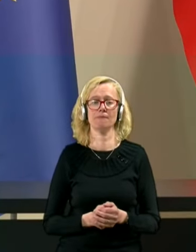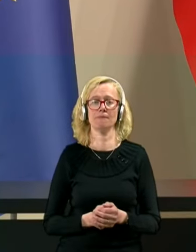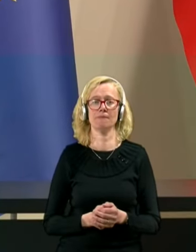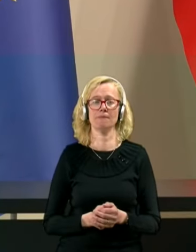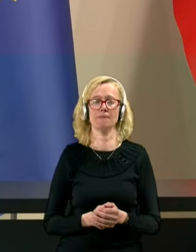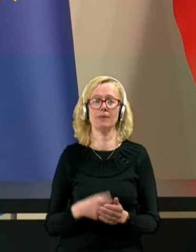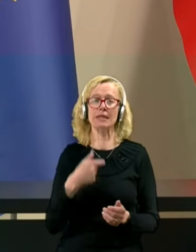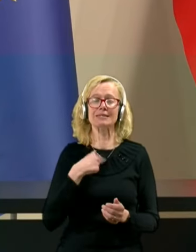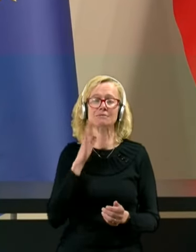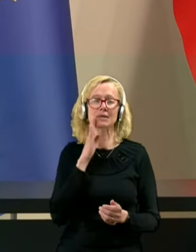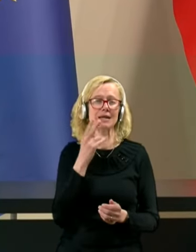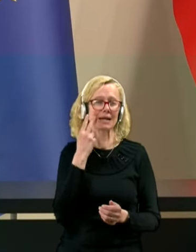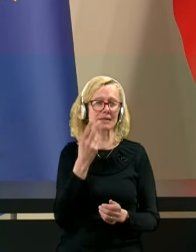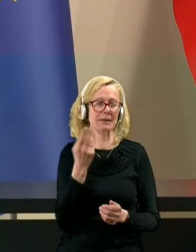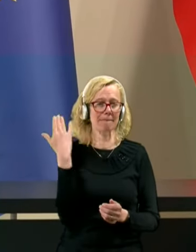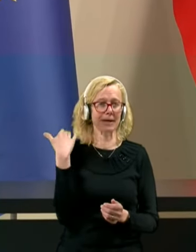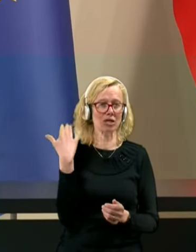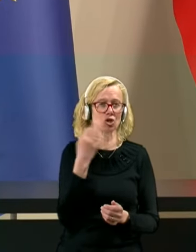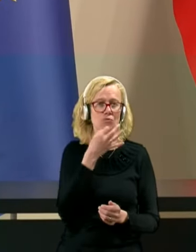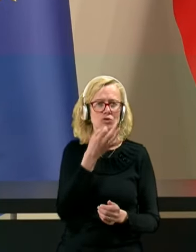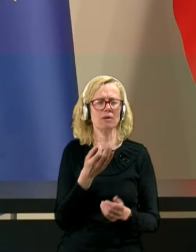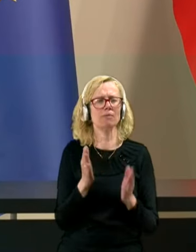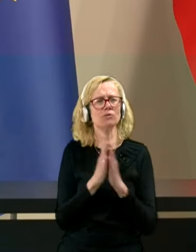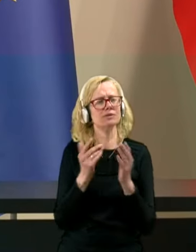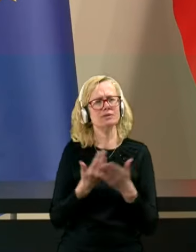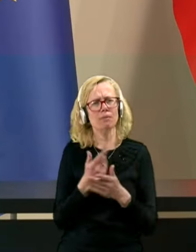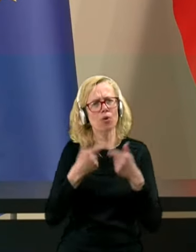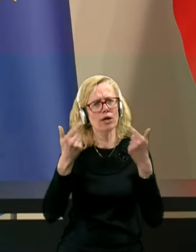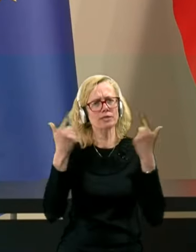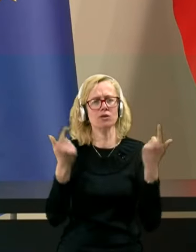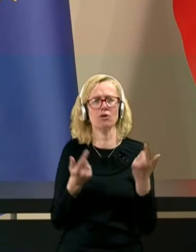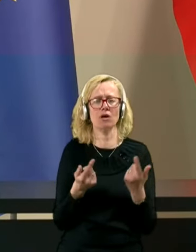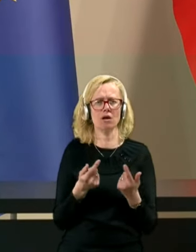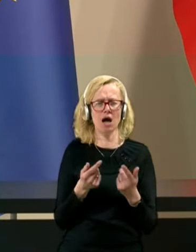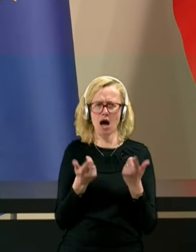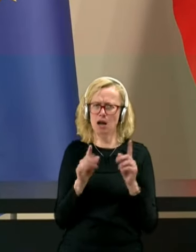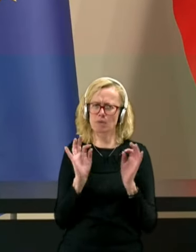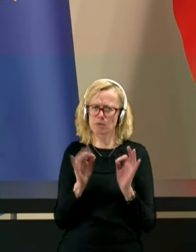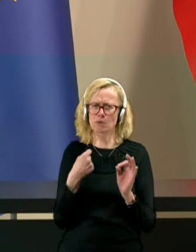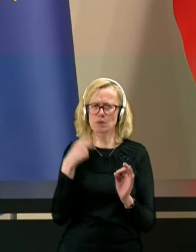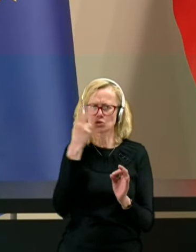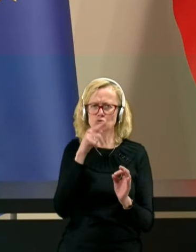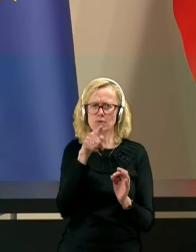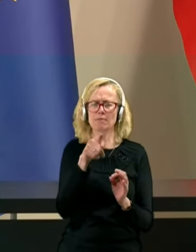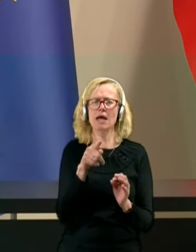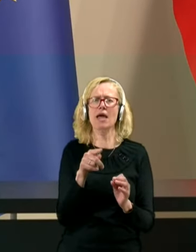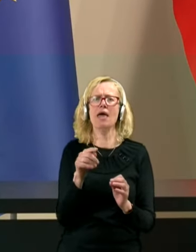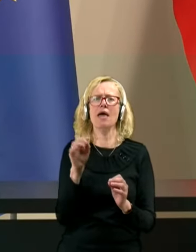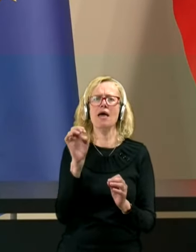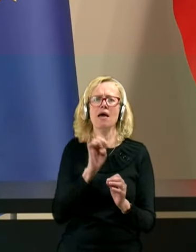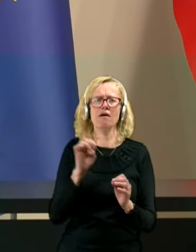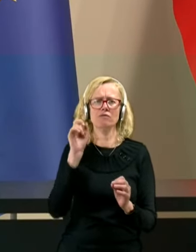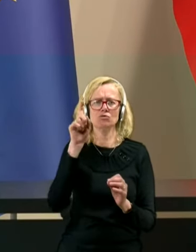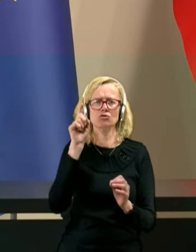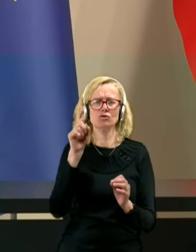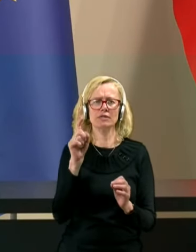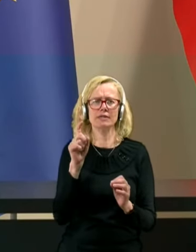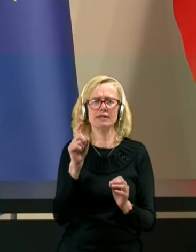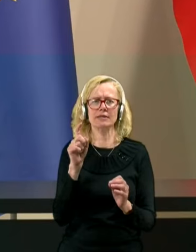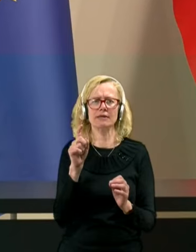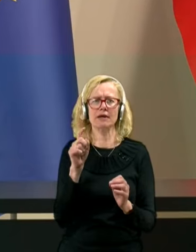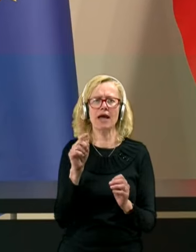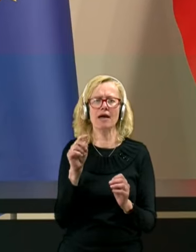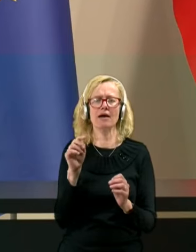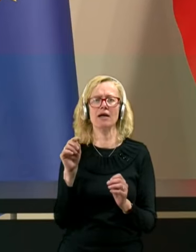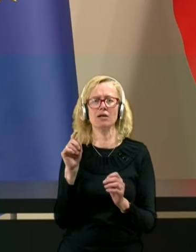Jaz bi kar se prejšnjega tiče morda samo prosila za pojasnilo in sicer, ali pa sprav razumem, da evropska drživca, ki jo je državni drživski